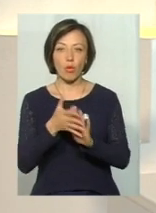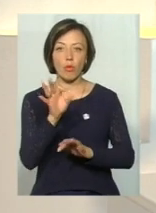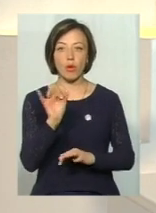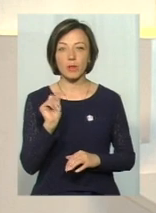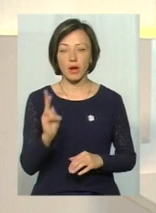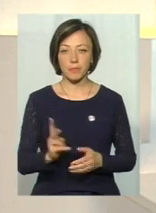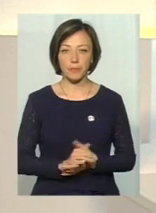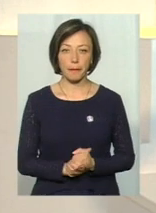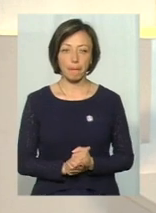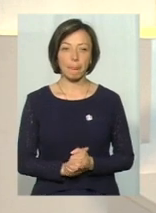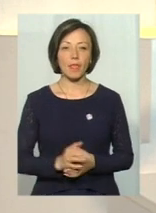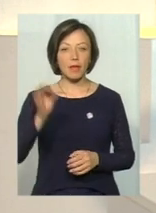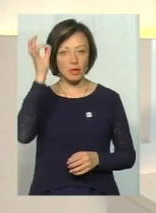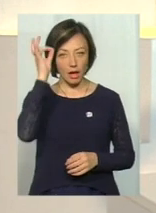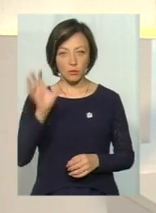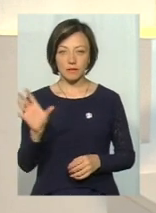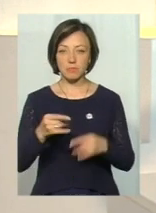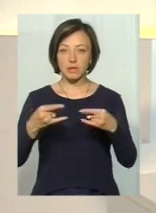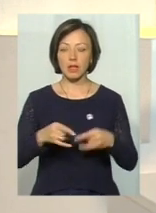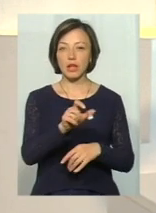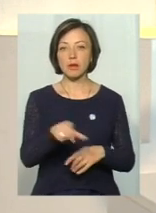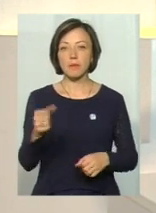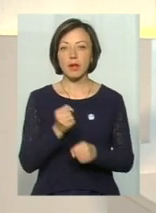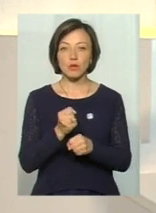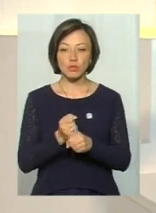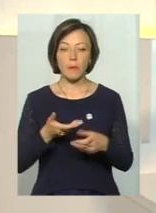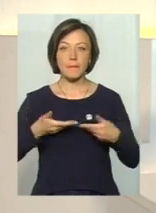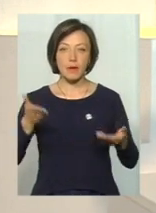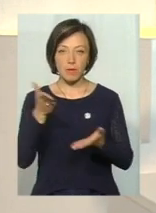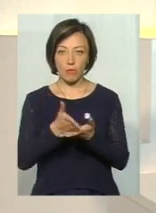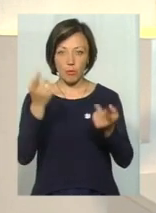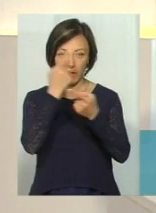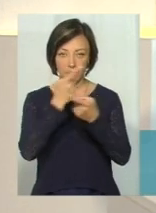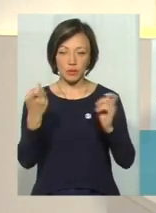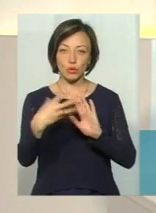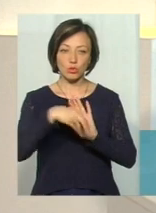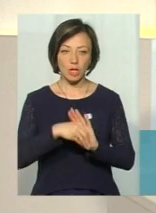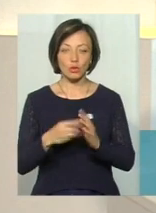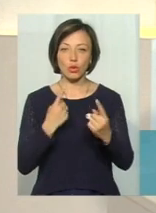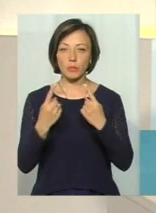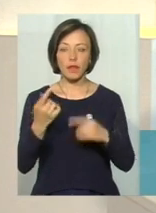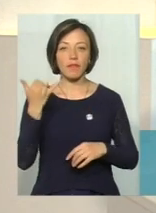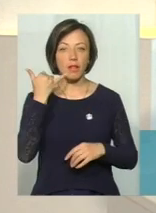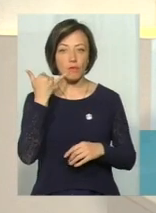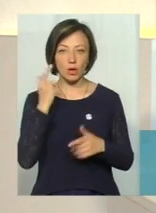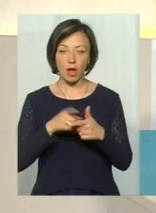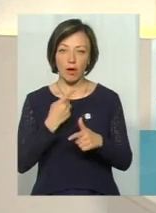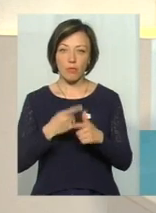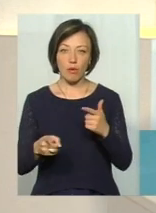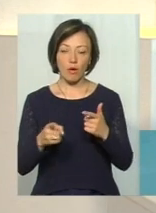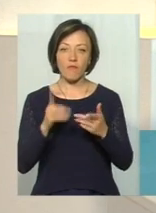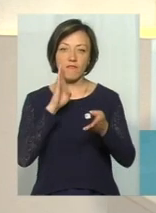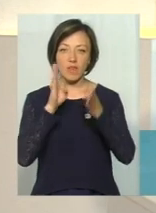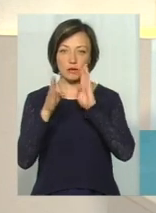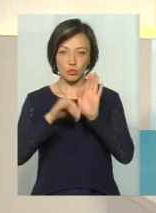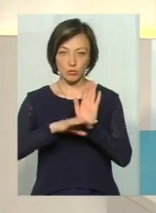Ольга Рибак. Я нагадую всім телеглядачам, що працюємо ми у прямому ефірі, тому долучайтеся до розмови телефонами або у соцмережі